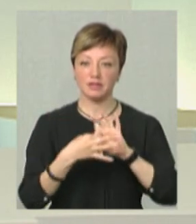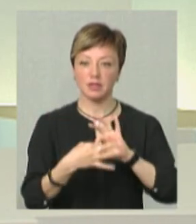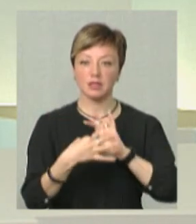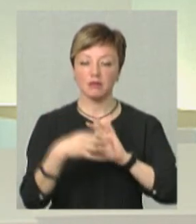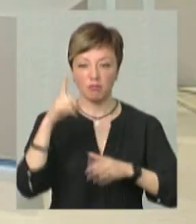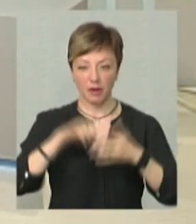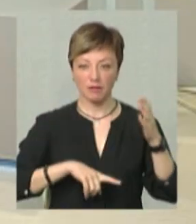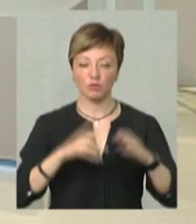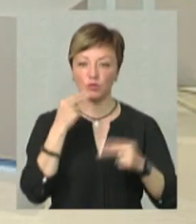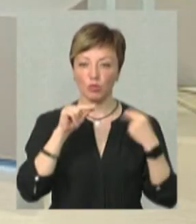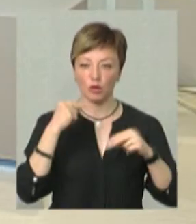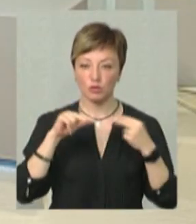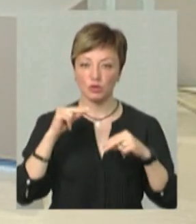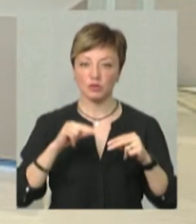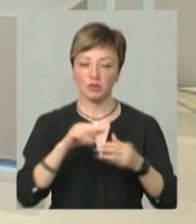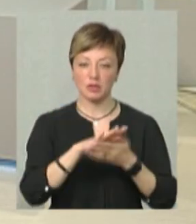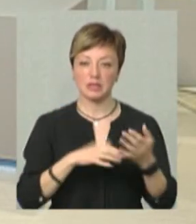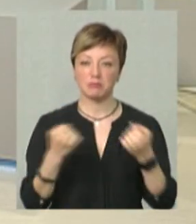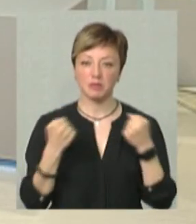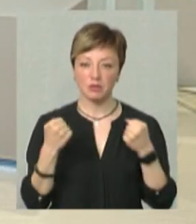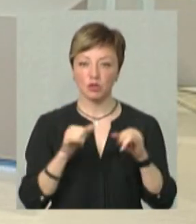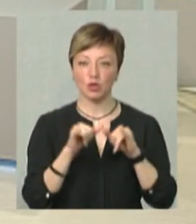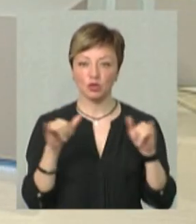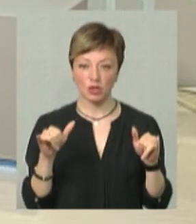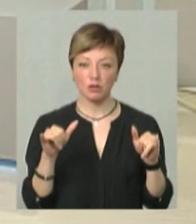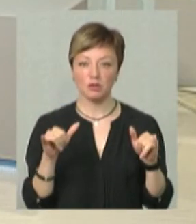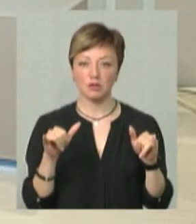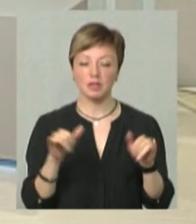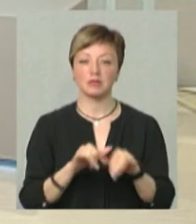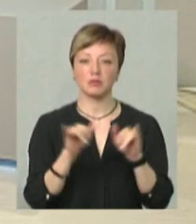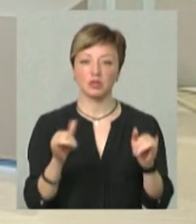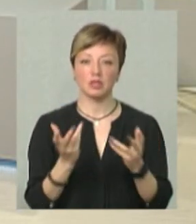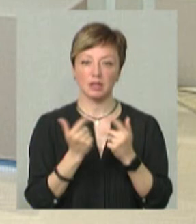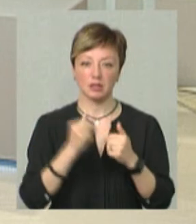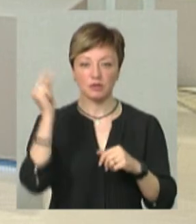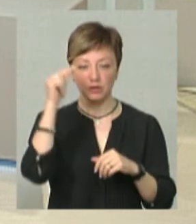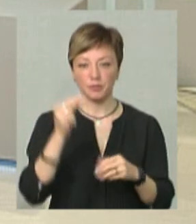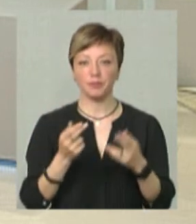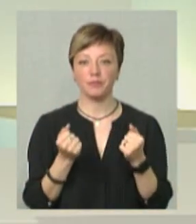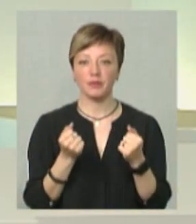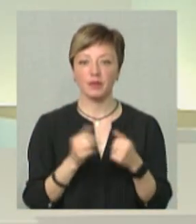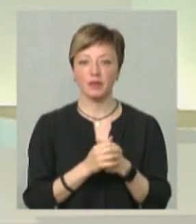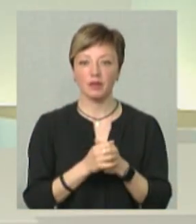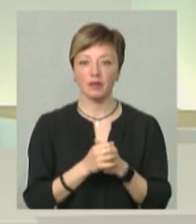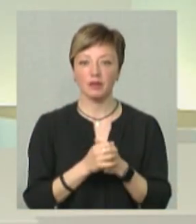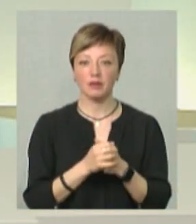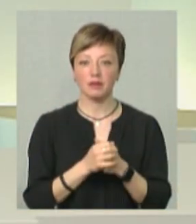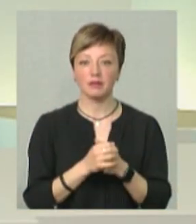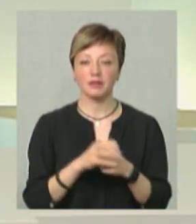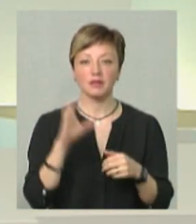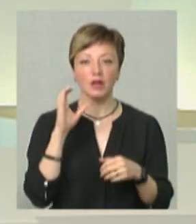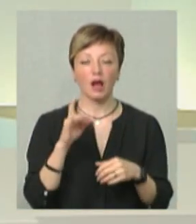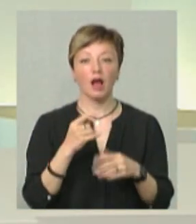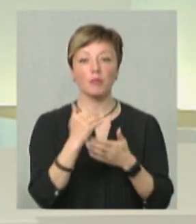'язки, я впевнений, будуть поліпшуватись, поліпшуватись, зміцнюватись, розширюватись. З більшою кількістю навчальних звуків? Звичайно, звичайно, з більшою кількістю